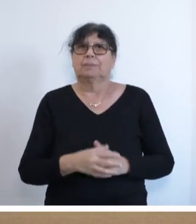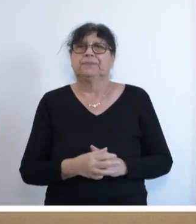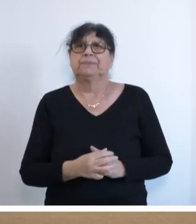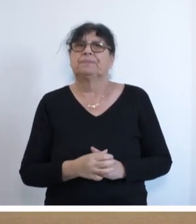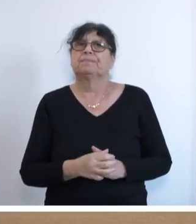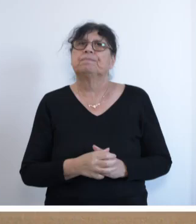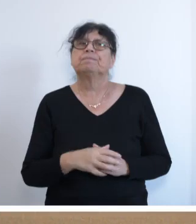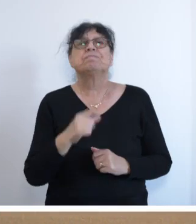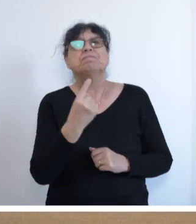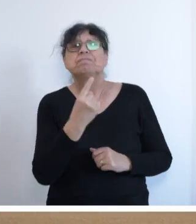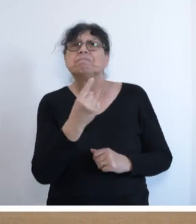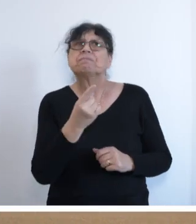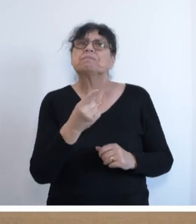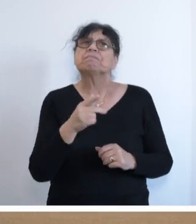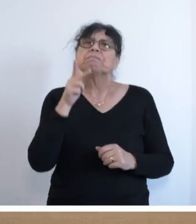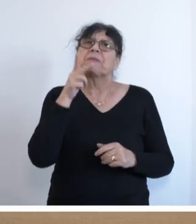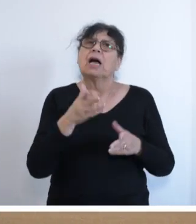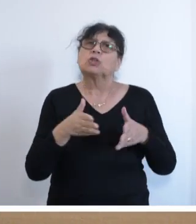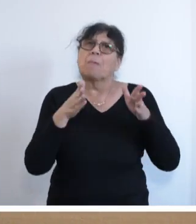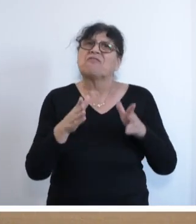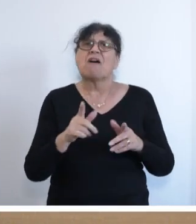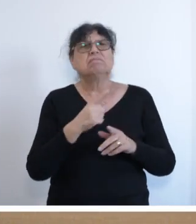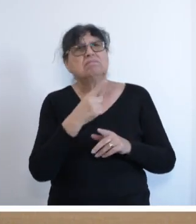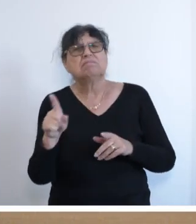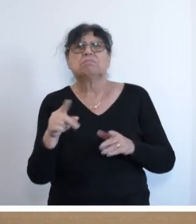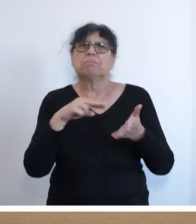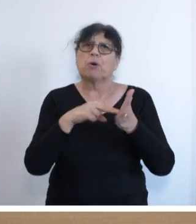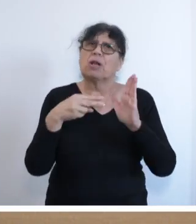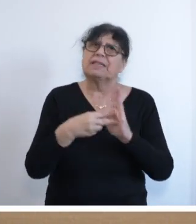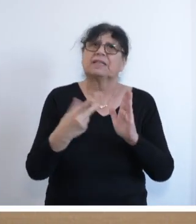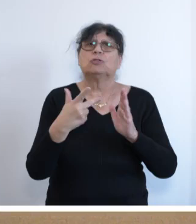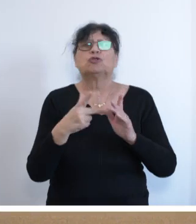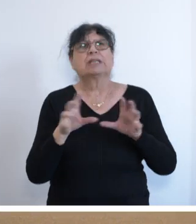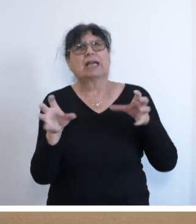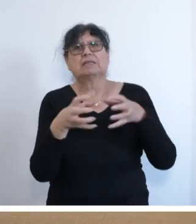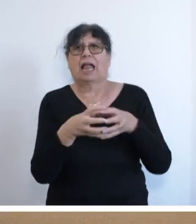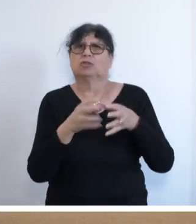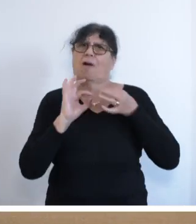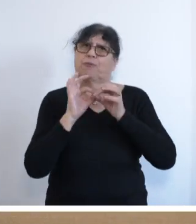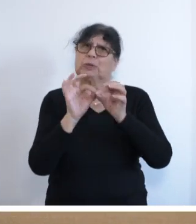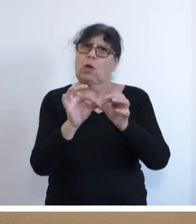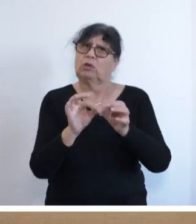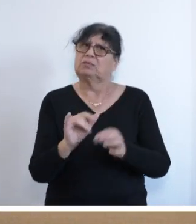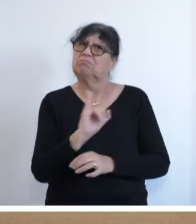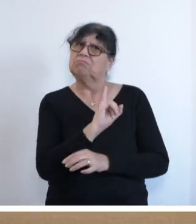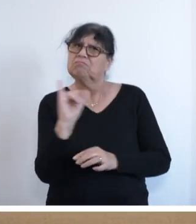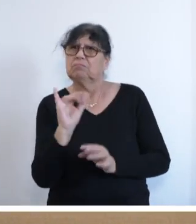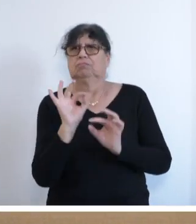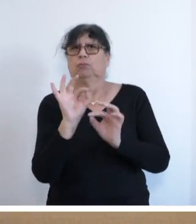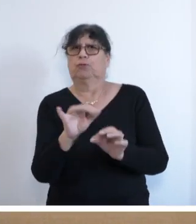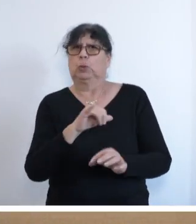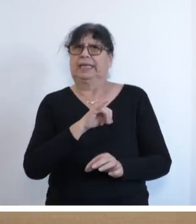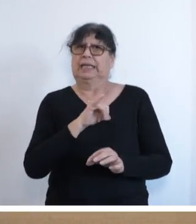Klaus Töpfer hat sich in all seinen politischen und gesellschaftlichen Funktionen stets für die Interessen der